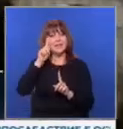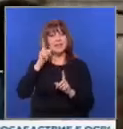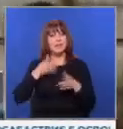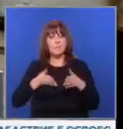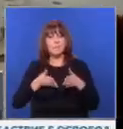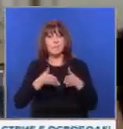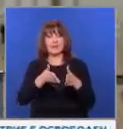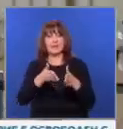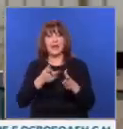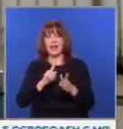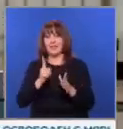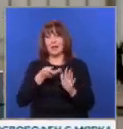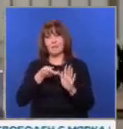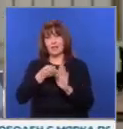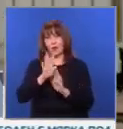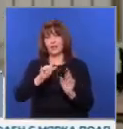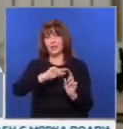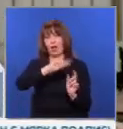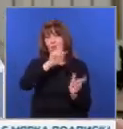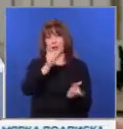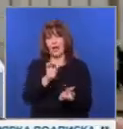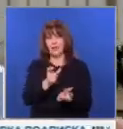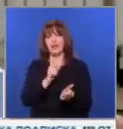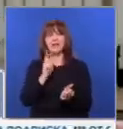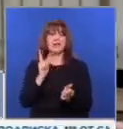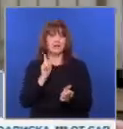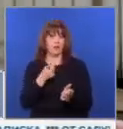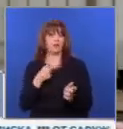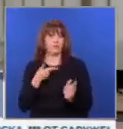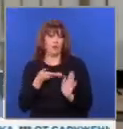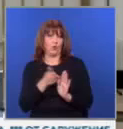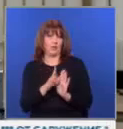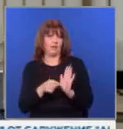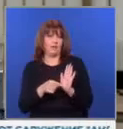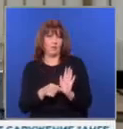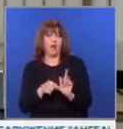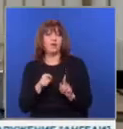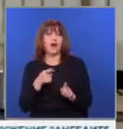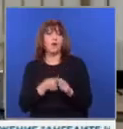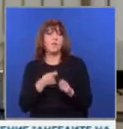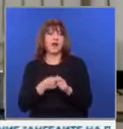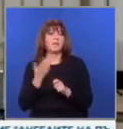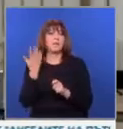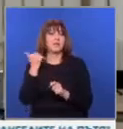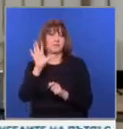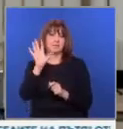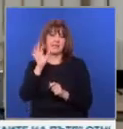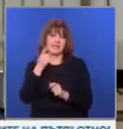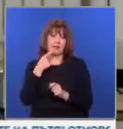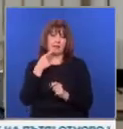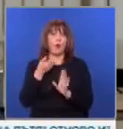Ние няма да ходим този път на Луната, просто за да покажем, че можем да отидем. Това го направихме преди 50 години.